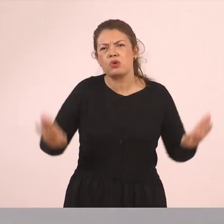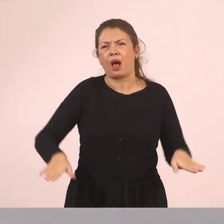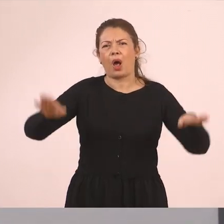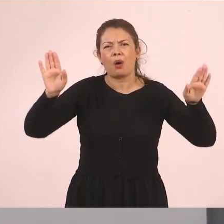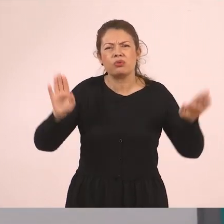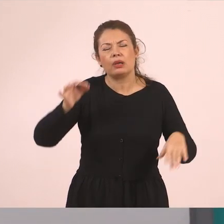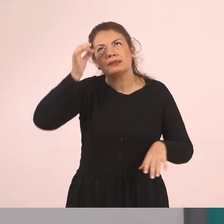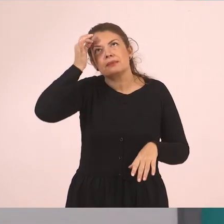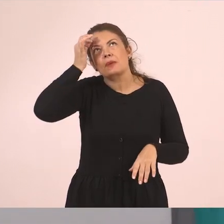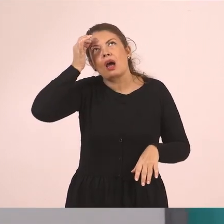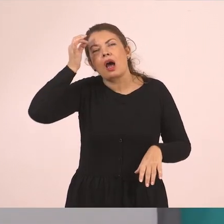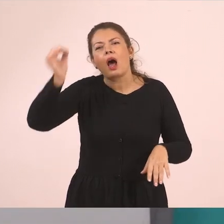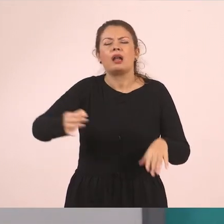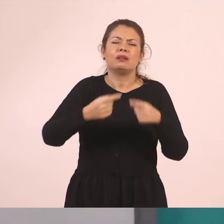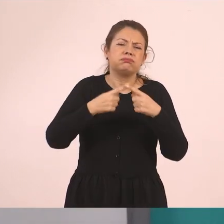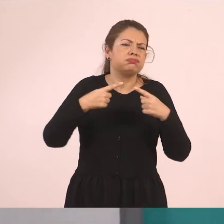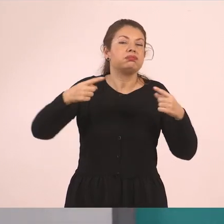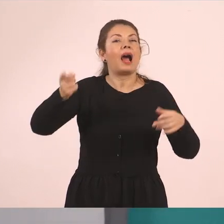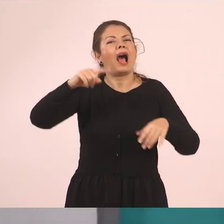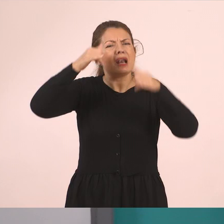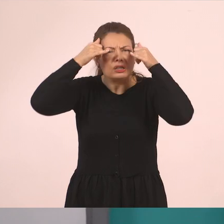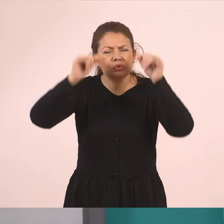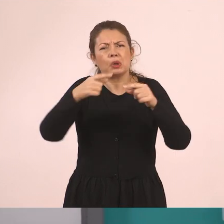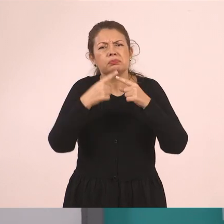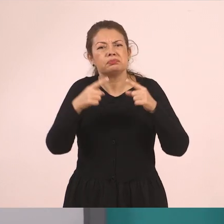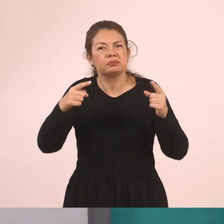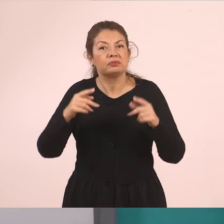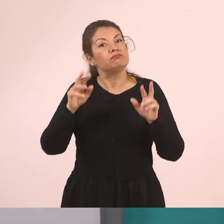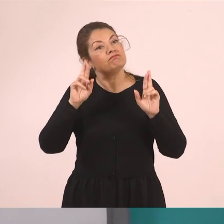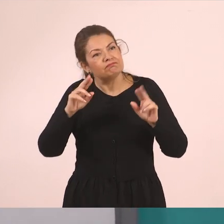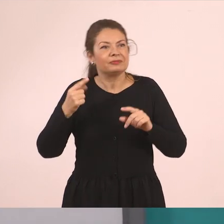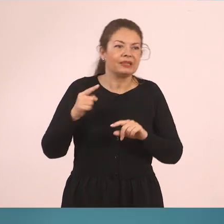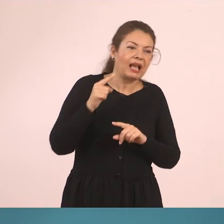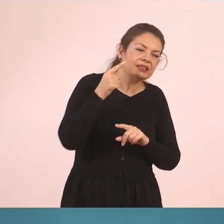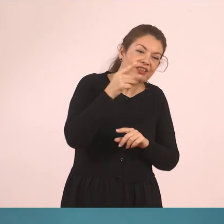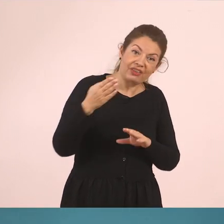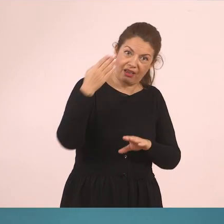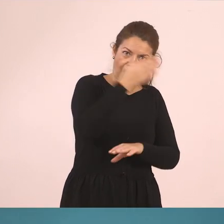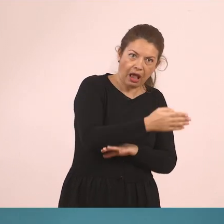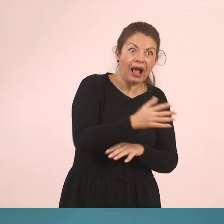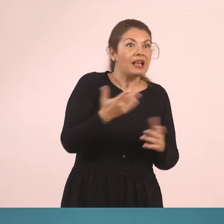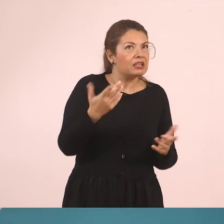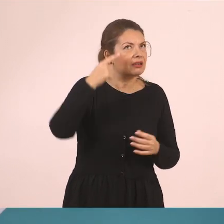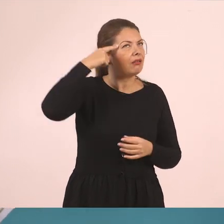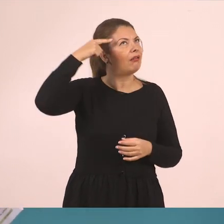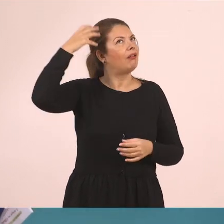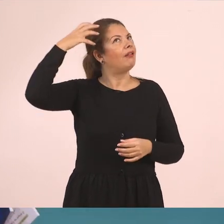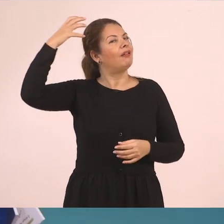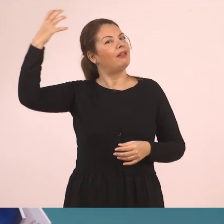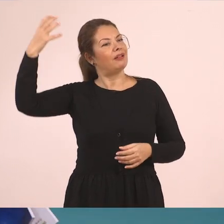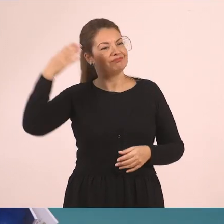ζώων, σπάνια, τα οποία αξίζει να ανακαλύψουμε στα ταξίδια που θα κάνουμε με το νου, και που ξέρουμε, ίσως και στην